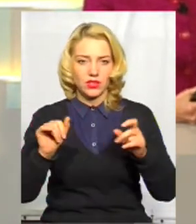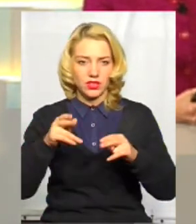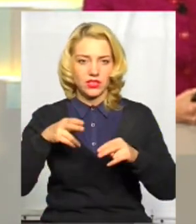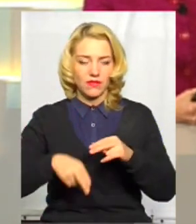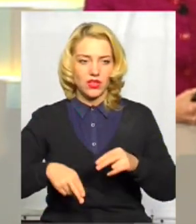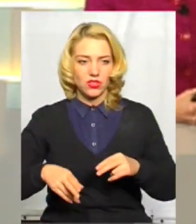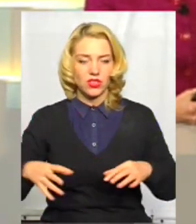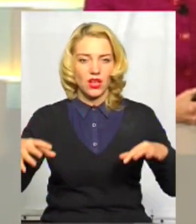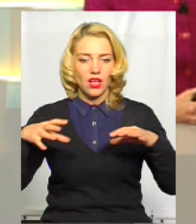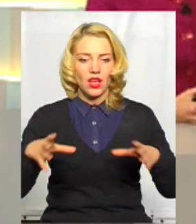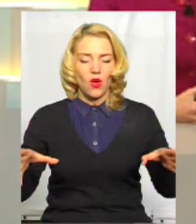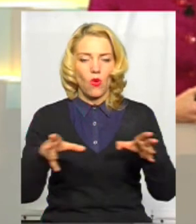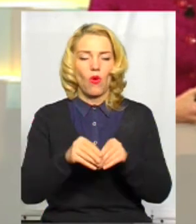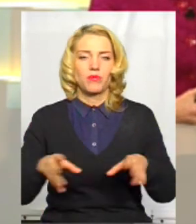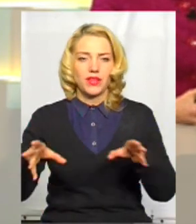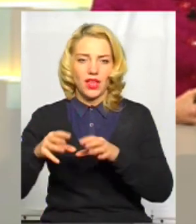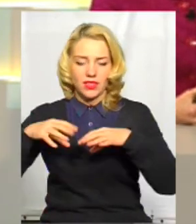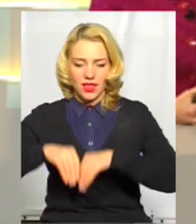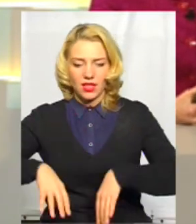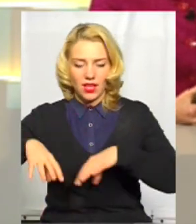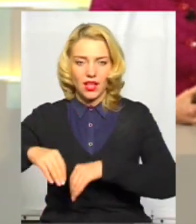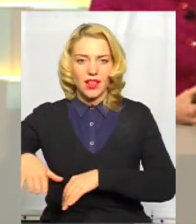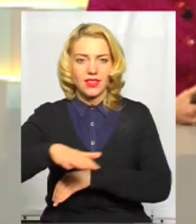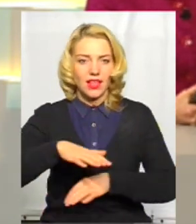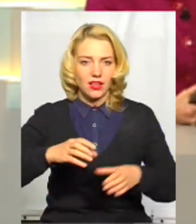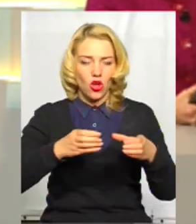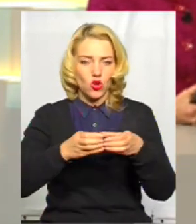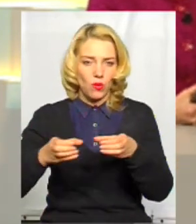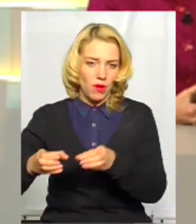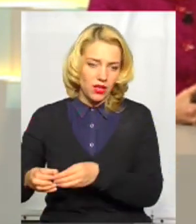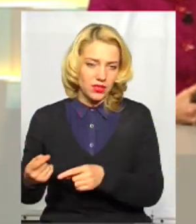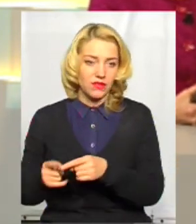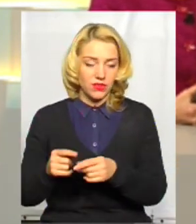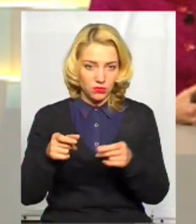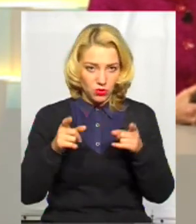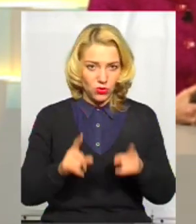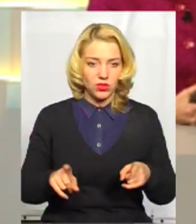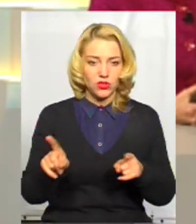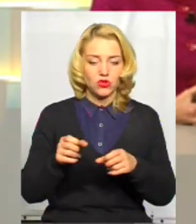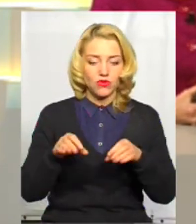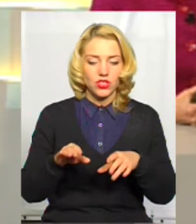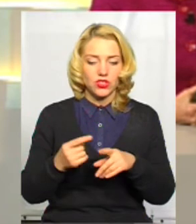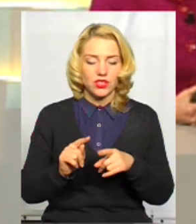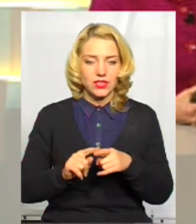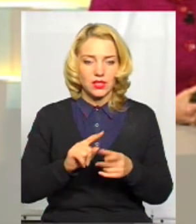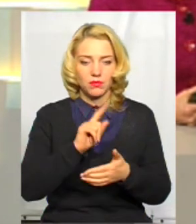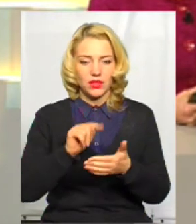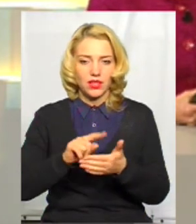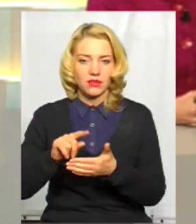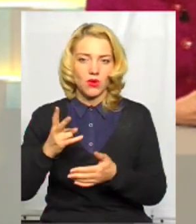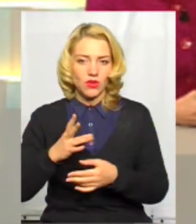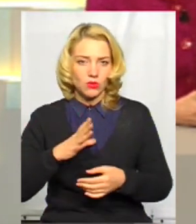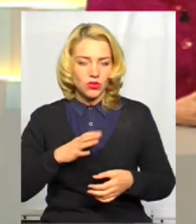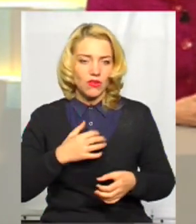об'єднання тергромад. Ви погоджуєтесь, що вирішення саме оцих трьох питань має бути в пріоритеті? Я